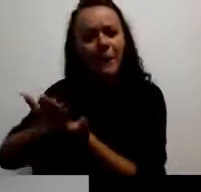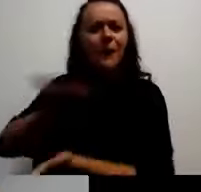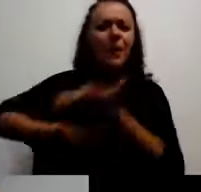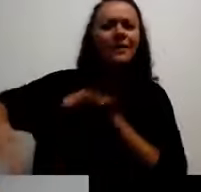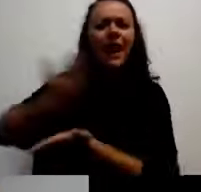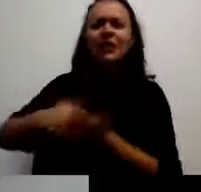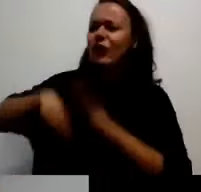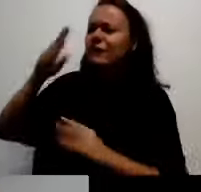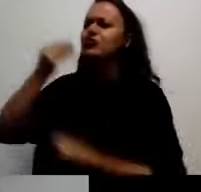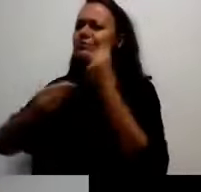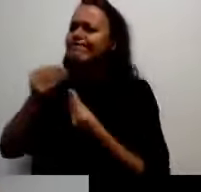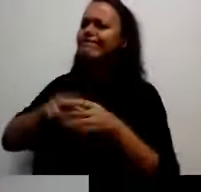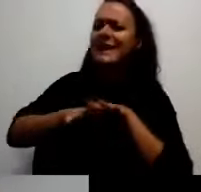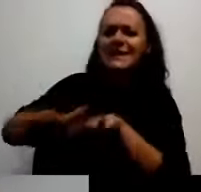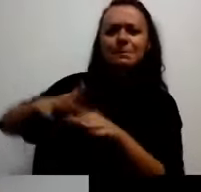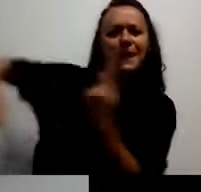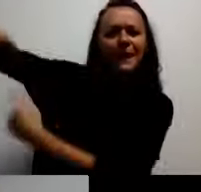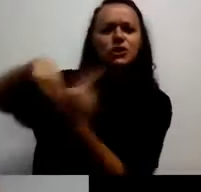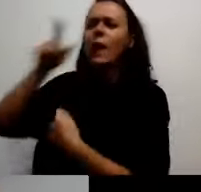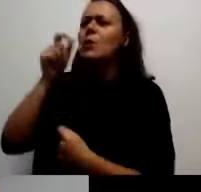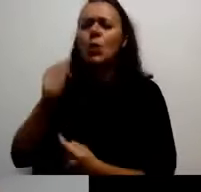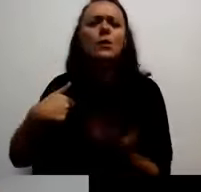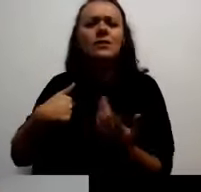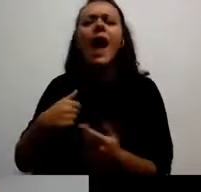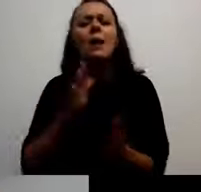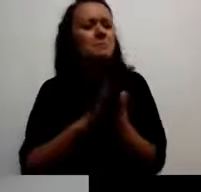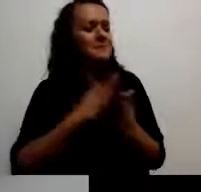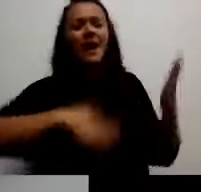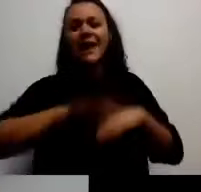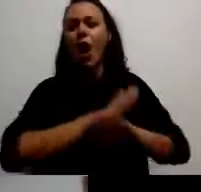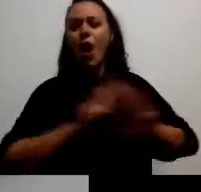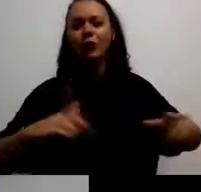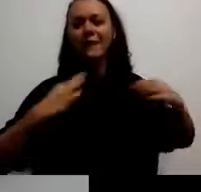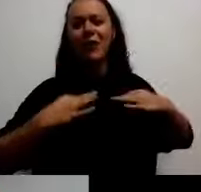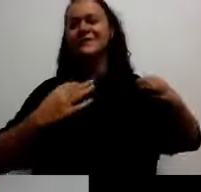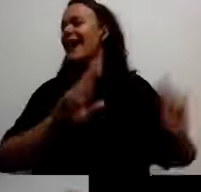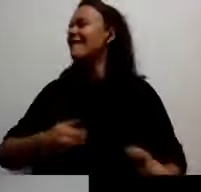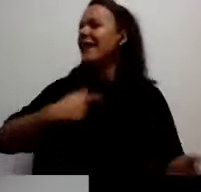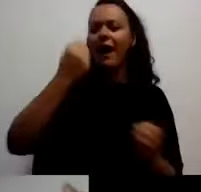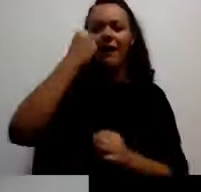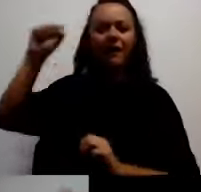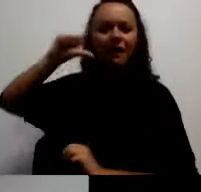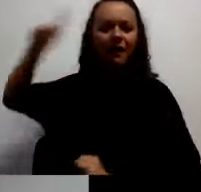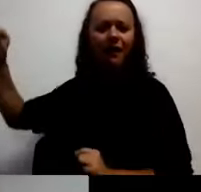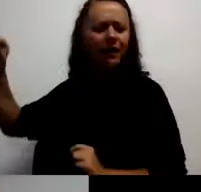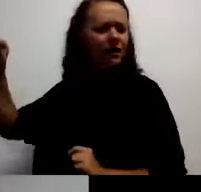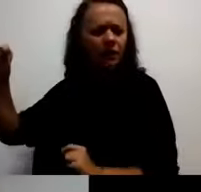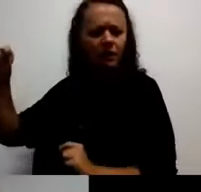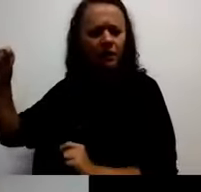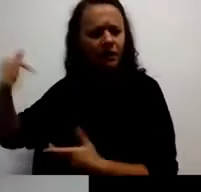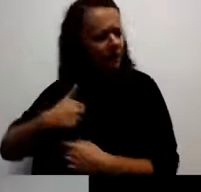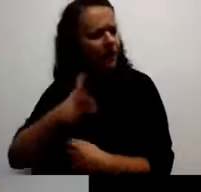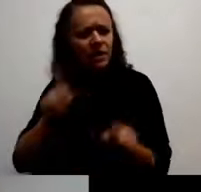jednostavno da odeš i da se više nikad ne okrenuš. Već naprotim, želiš da to svoje iskustvo podeliš sa